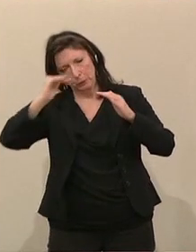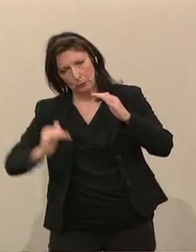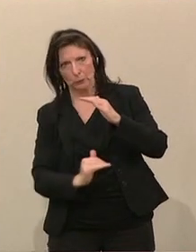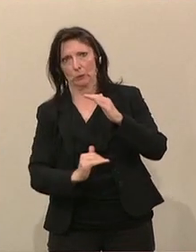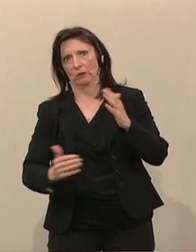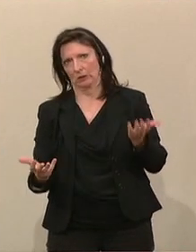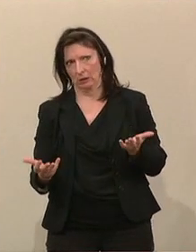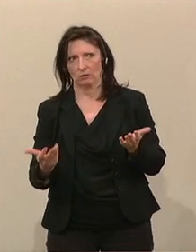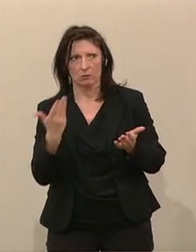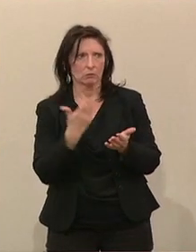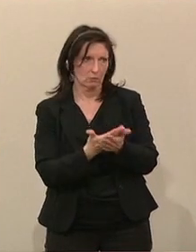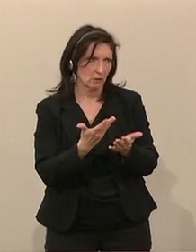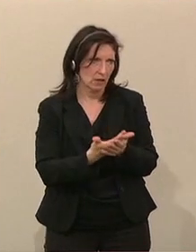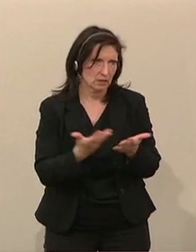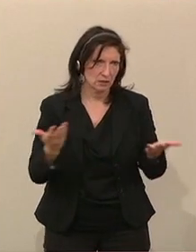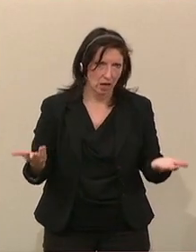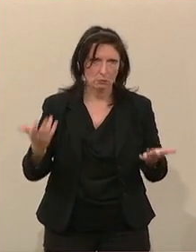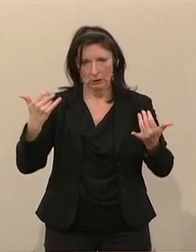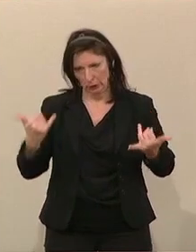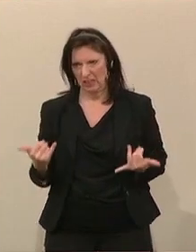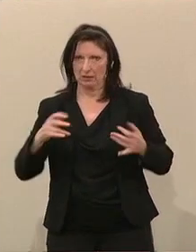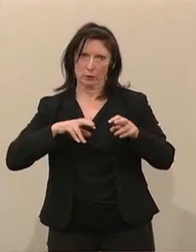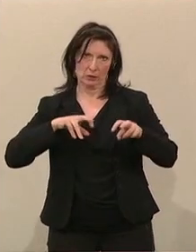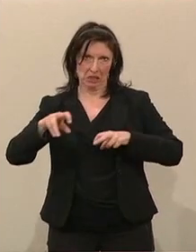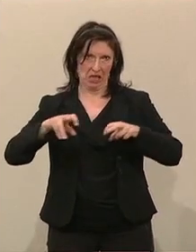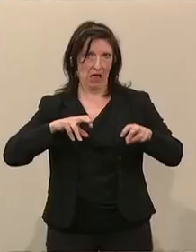Und daher sind wir hier angetreten. Danke.